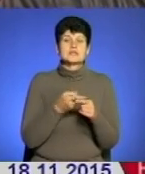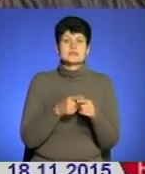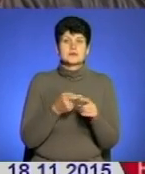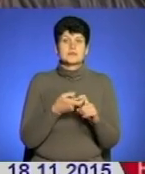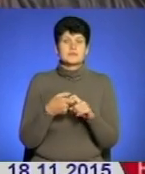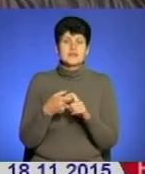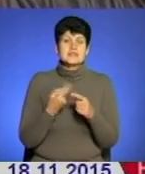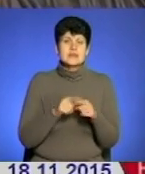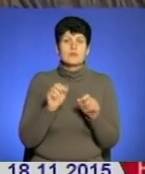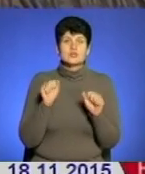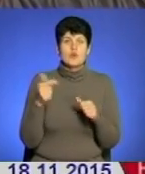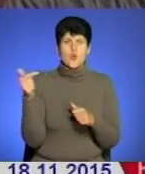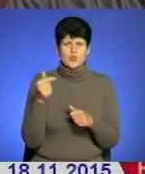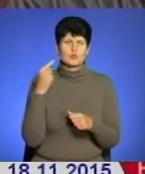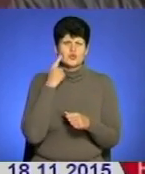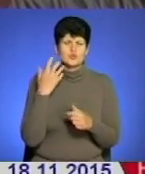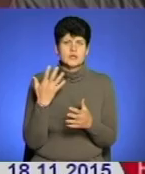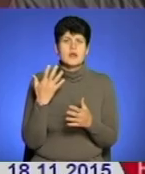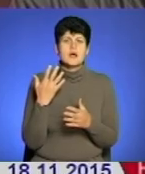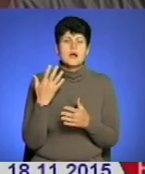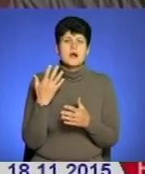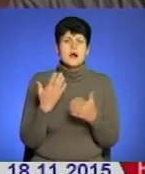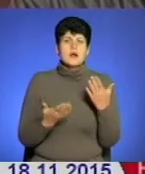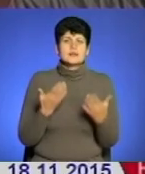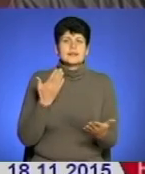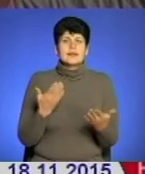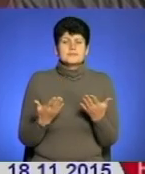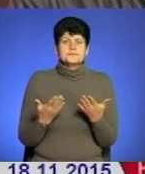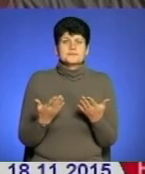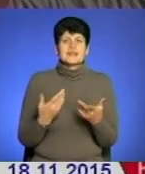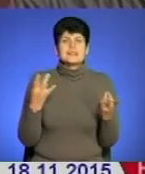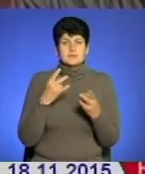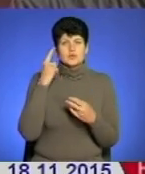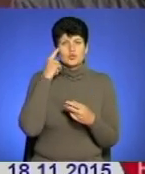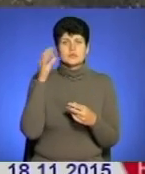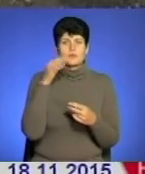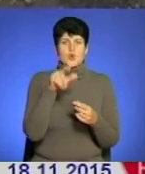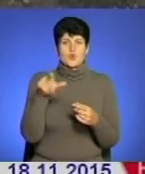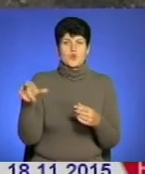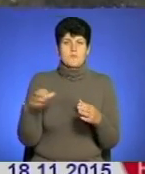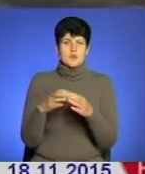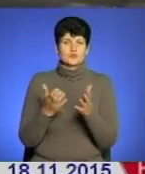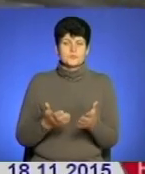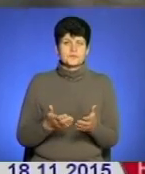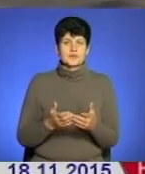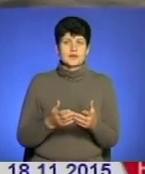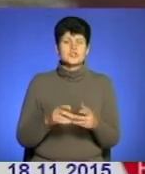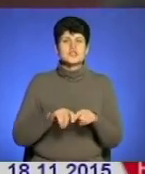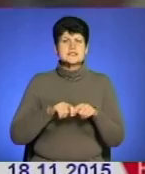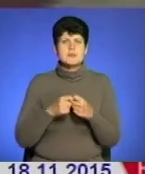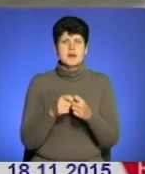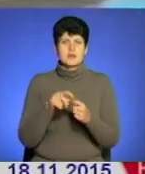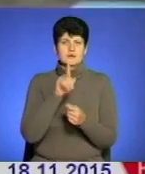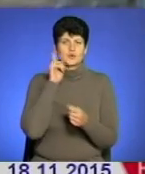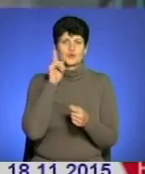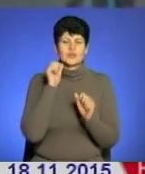Звичайно, це можливо дуже грубо чути, але перш за все треба думати про громаду. Чи не зламає юного керівника